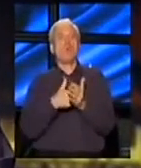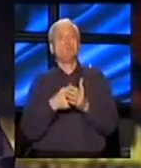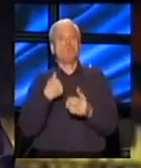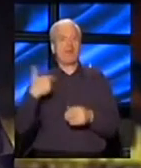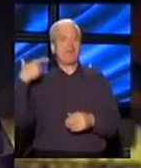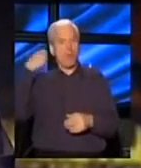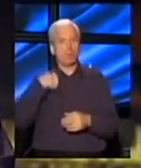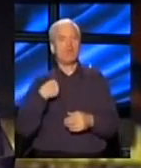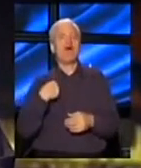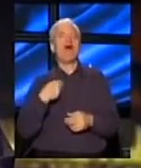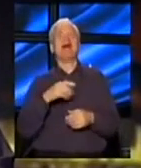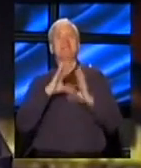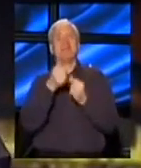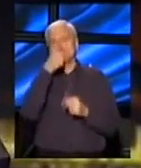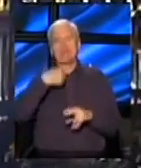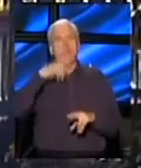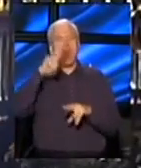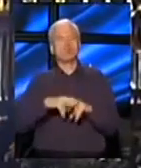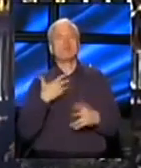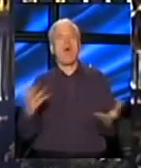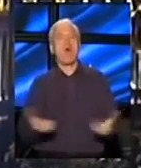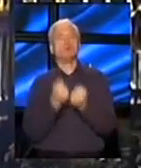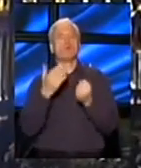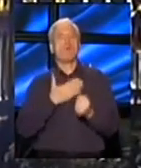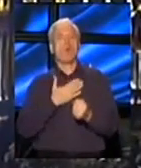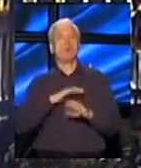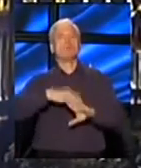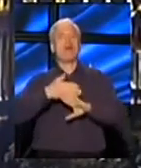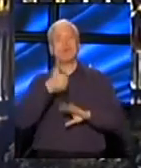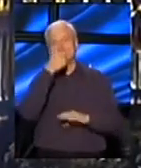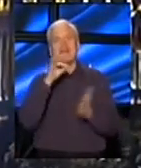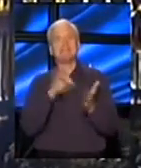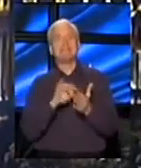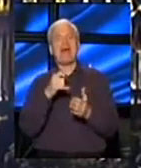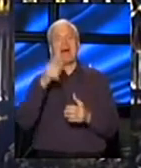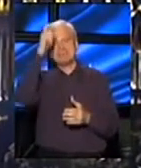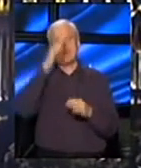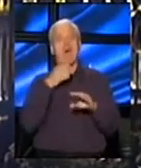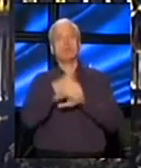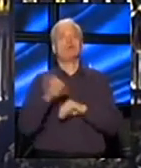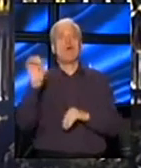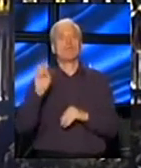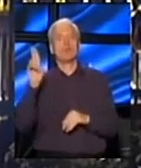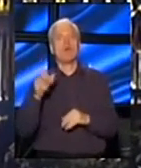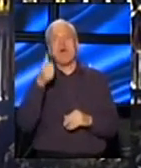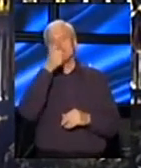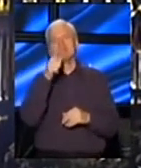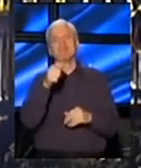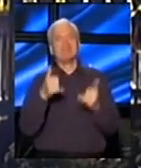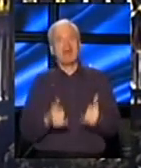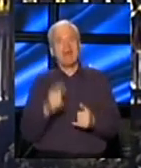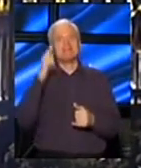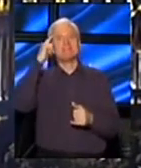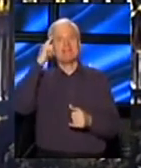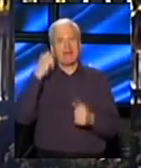zato što sam odlučio da osnujem stranku čiji će cilj biti da Srbija bude u Evropskoj uniji. A što čega ste se vi danas setili?